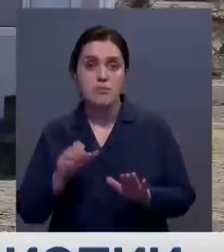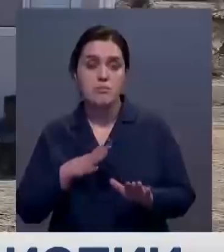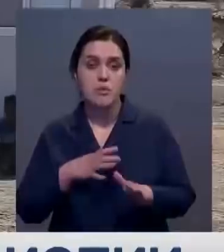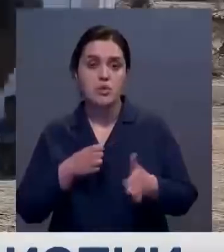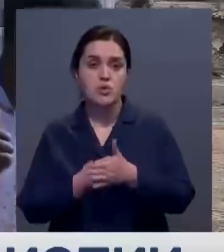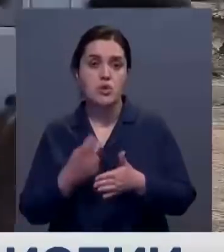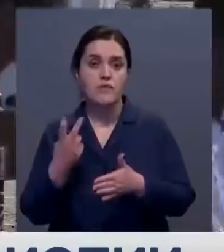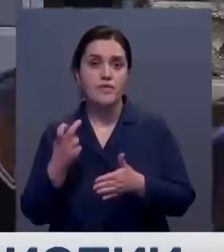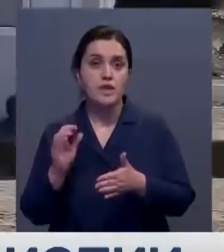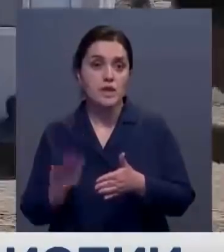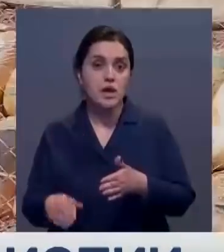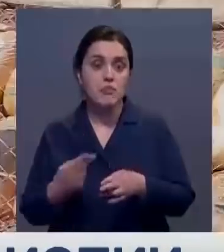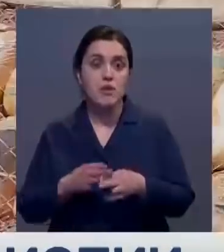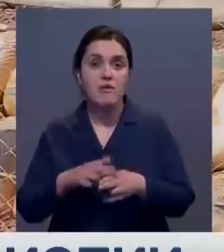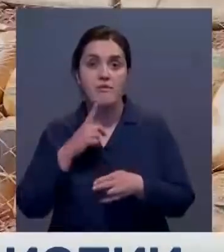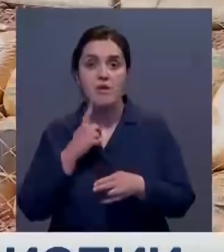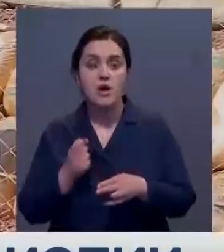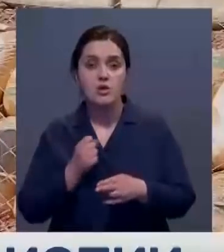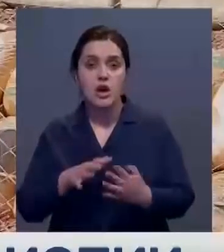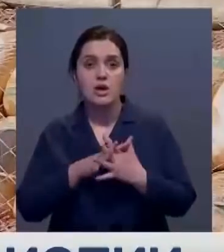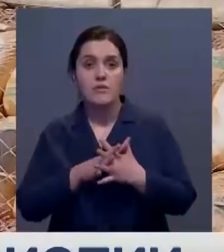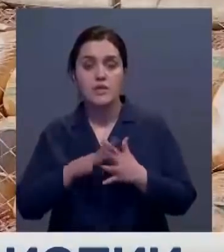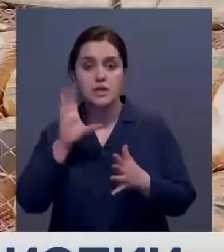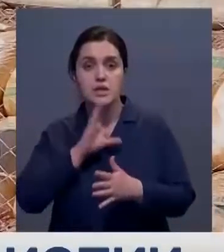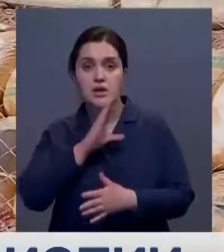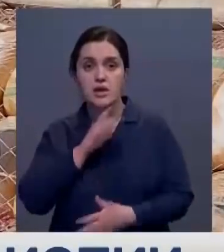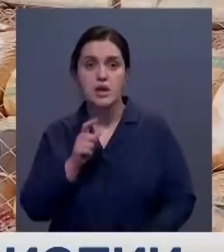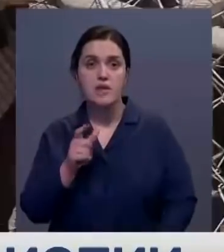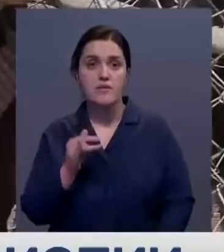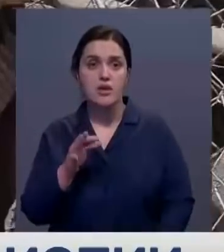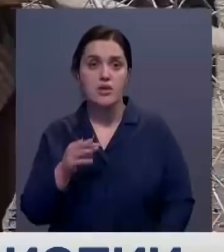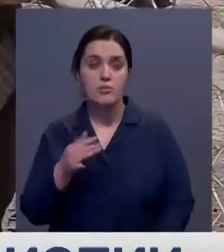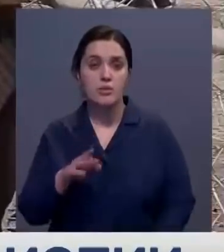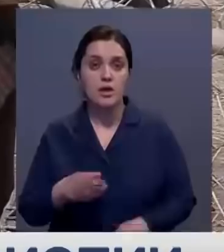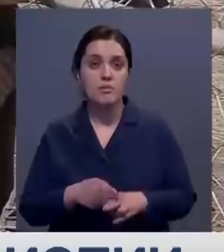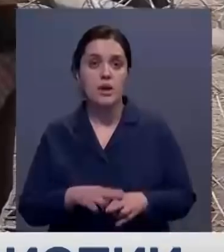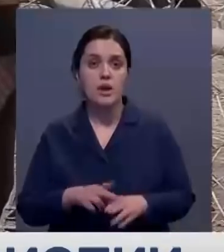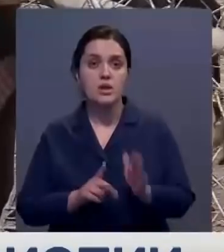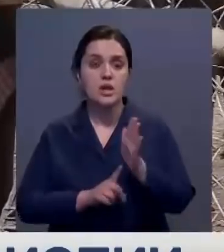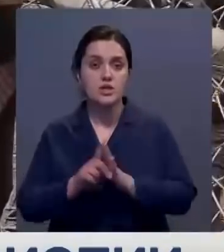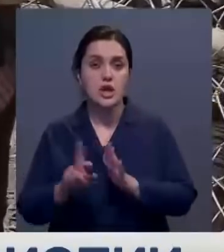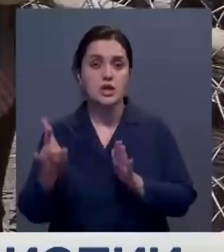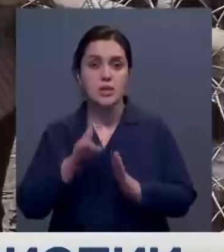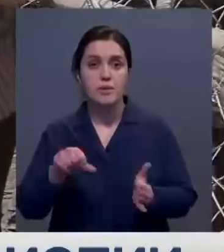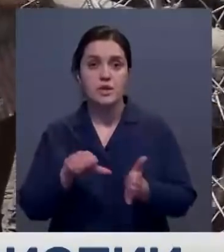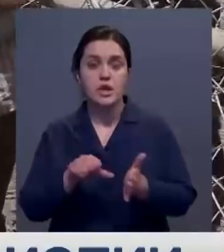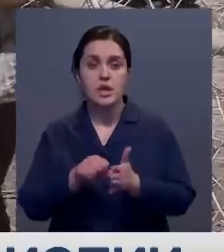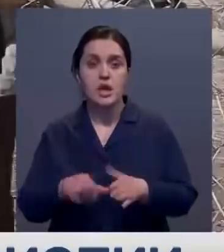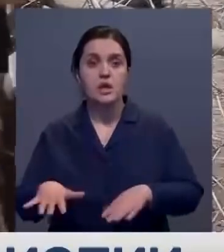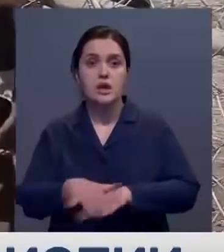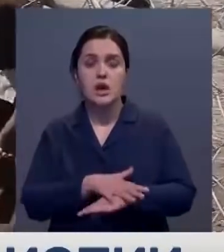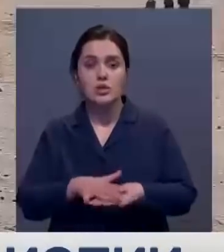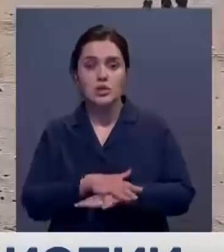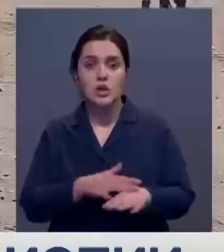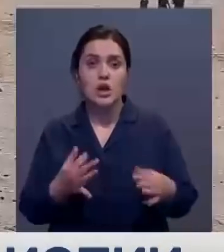достичь 200 тысяч. Напомню, вооруженный конфликт на севере Эфиопии вспыхнул в начале ноября, после того, как члены Народного фронта